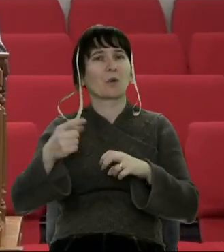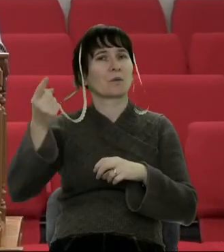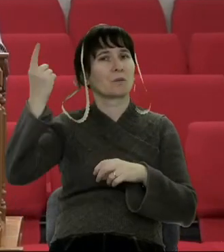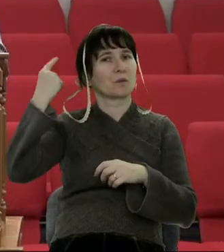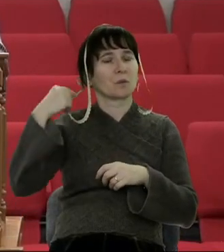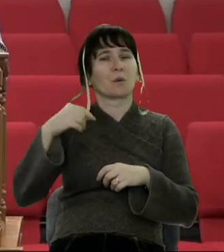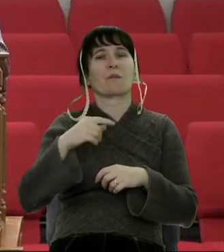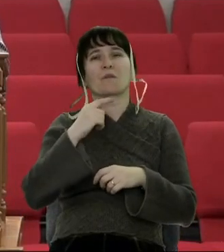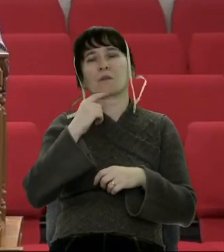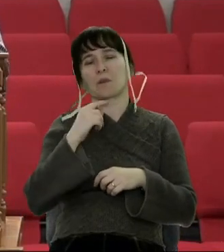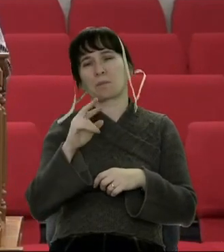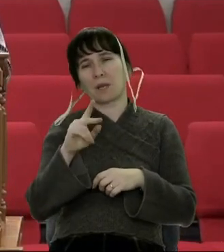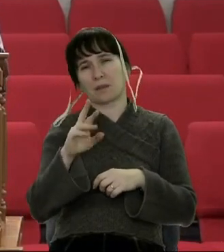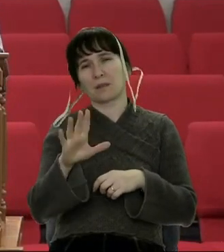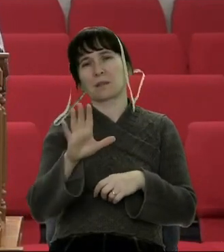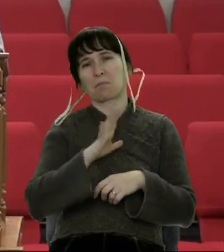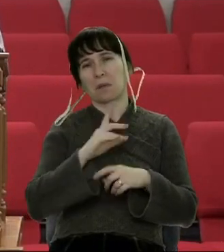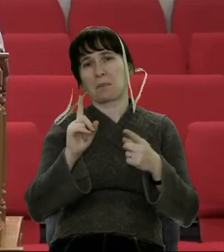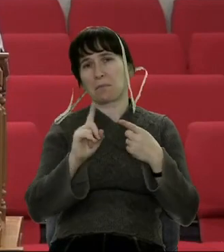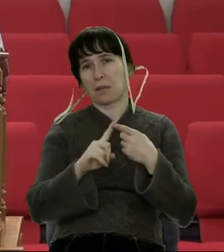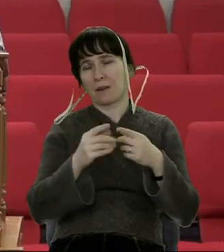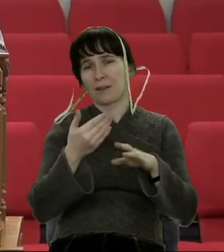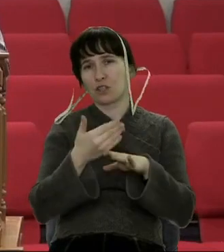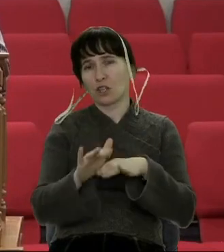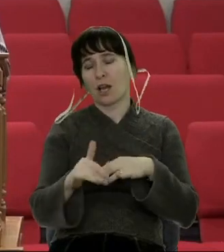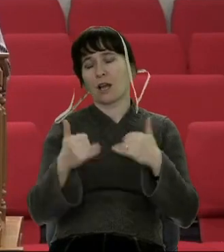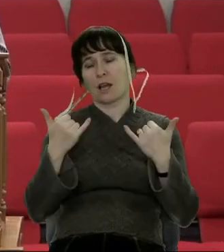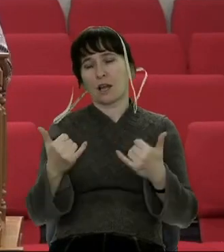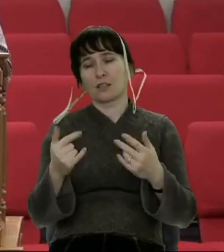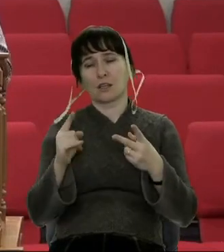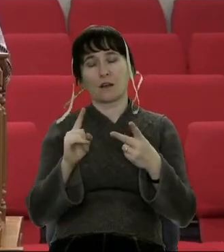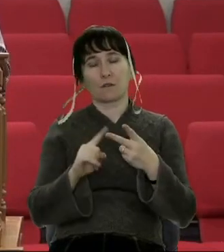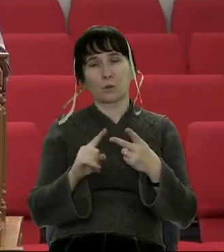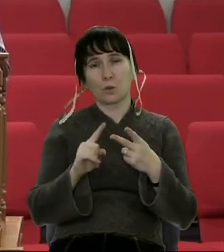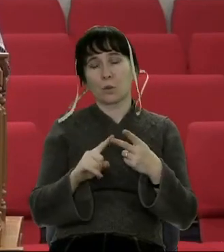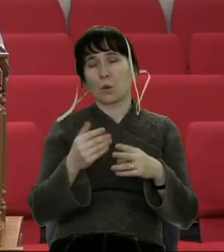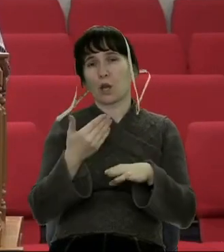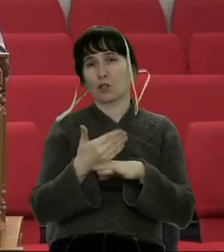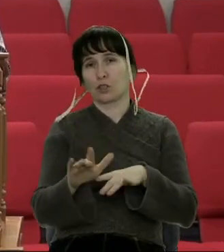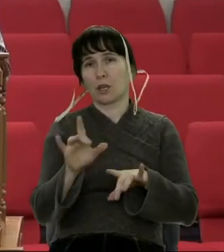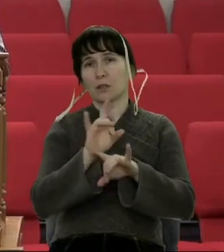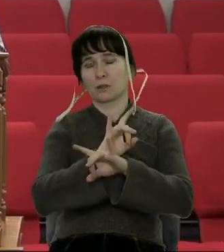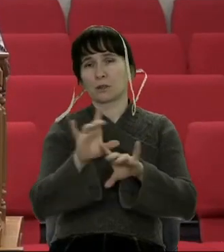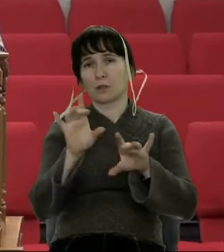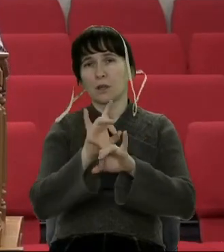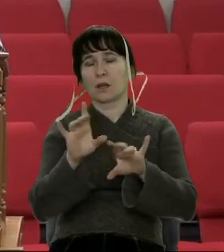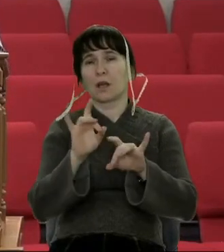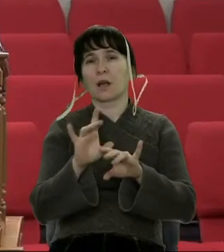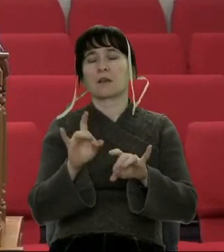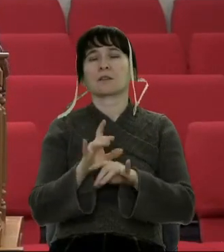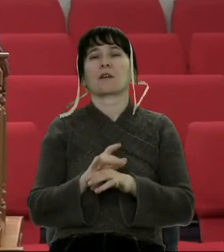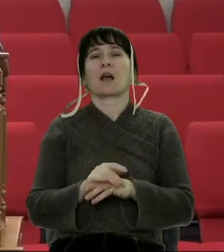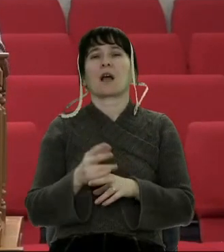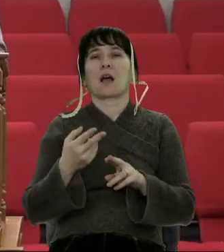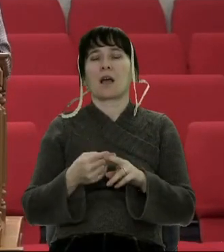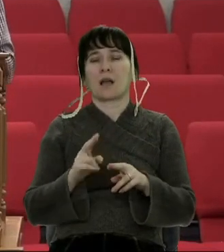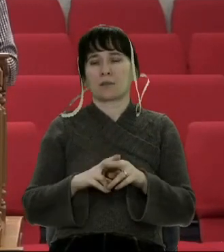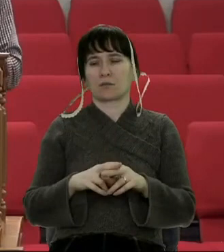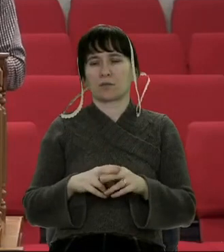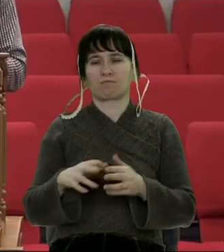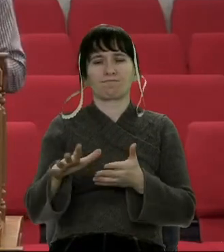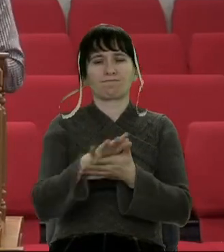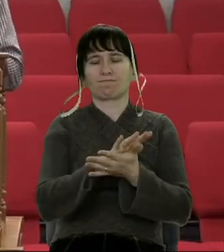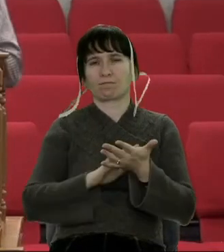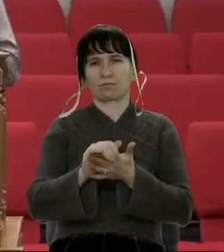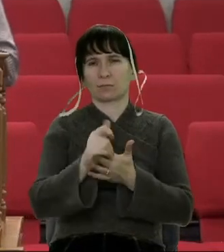завершальну частину. поділив її на два таких відривки. І хотів би трошки нагадати з самого початку, про що ми говорили